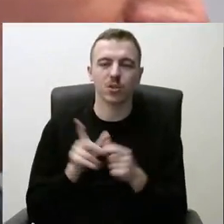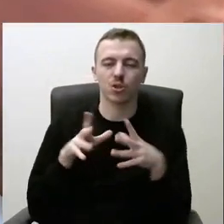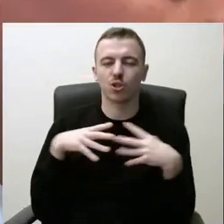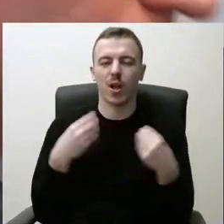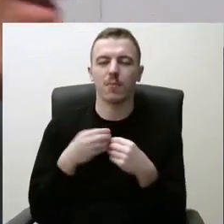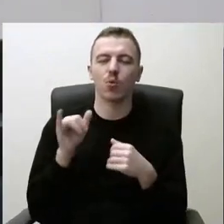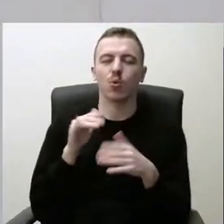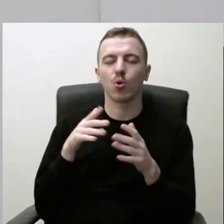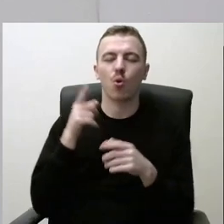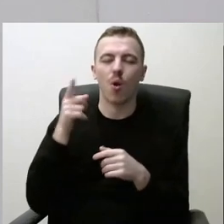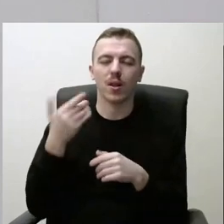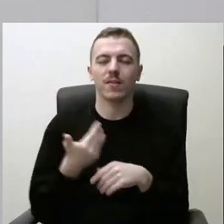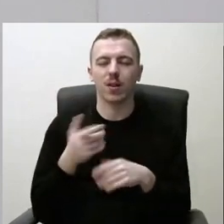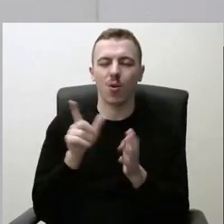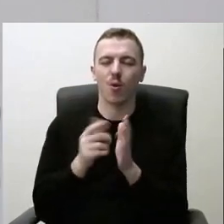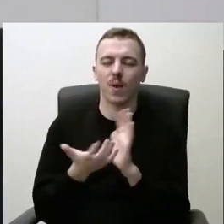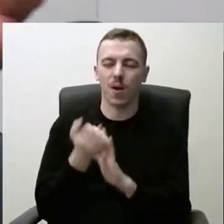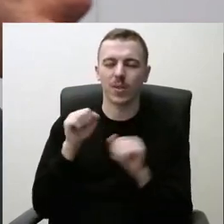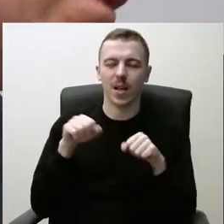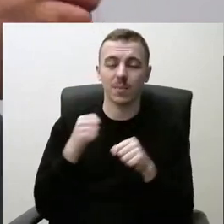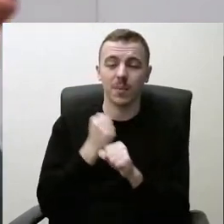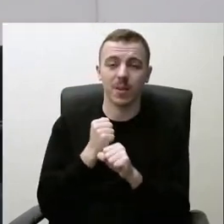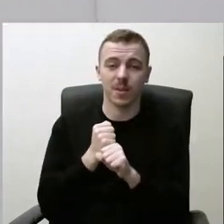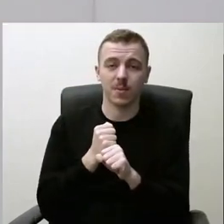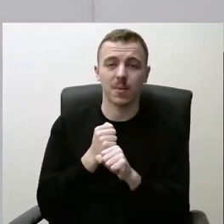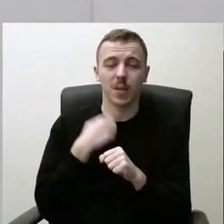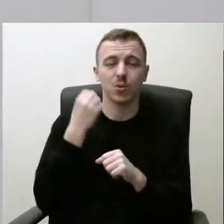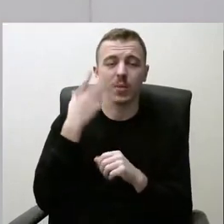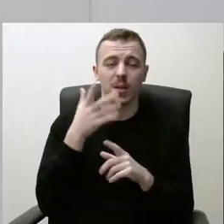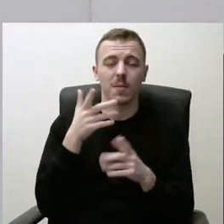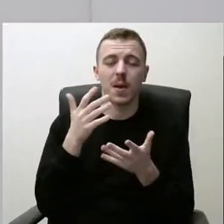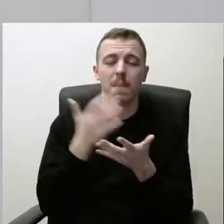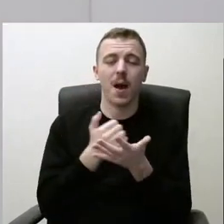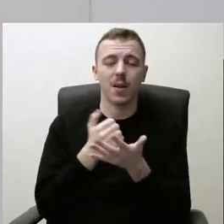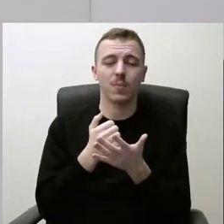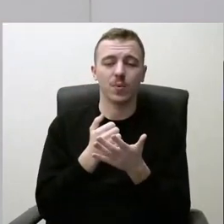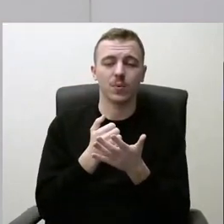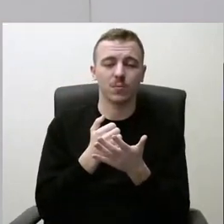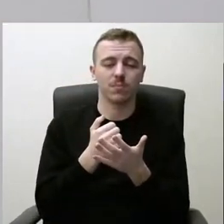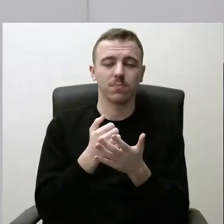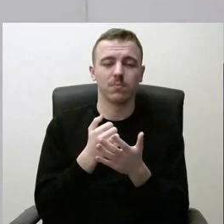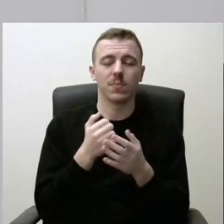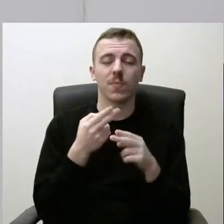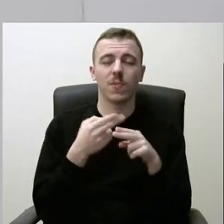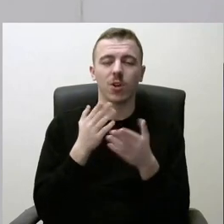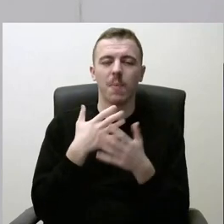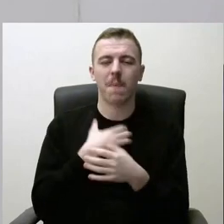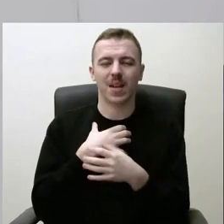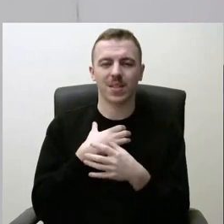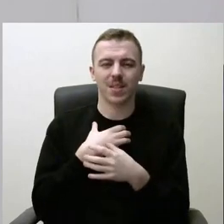toliau gyvena, tai jos turi gauti galimybę dirbti, nes mes suprantame, kad pajamos tai yra turbūt tas pagrindinis šaltinis žmonėms, kur